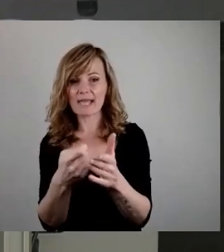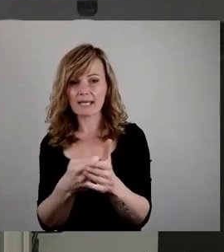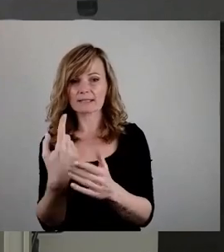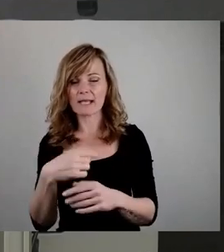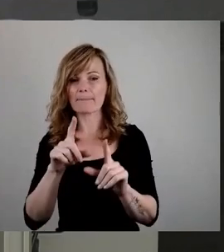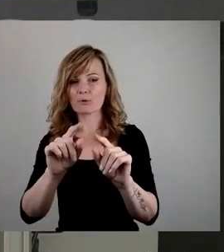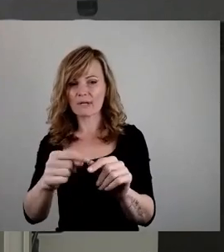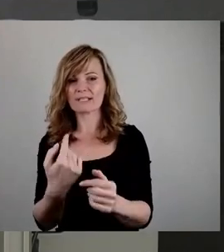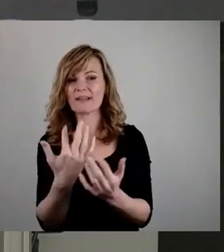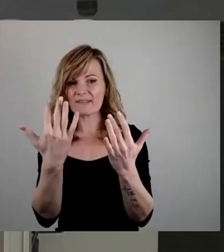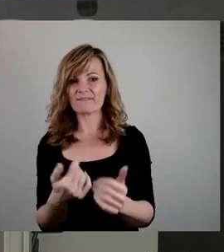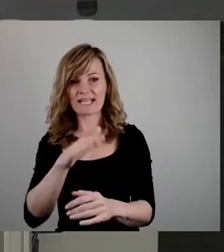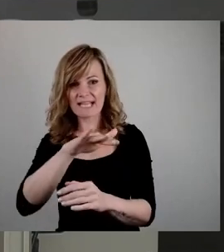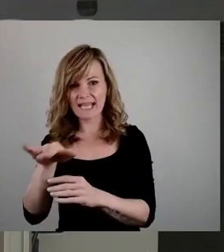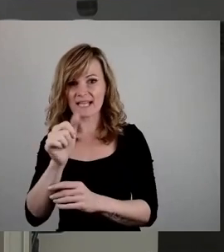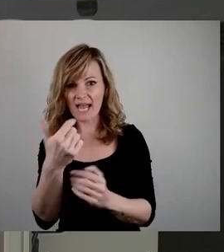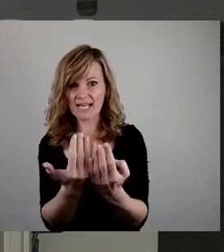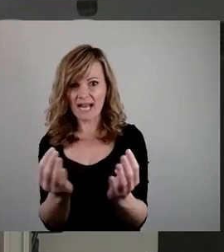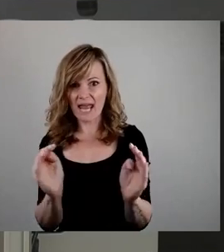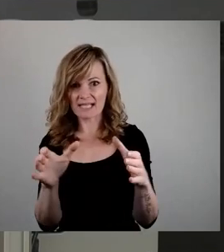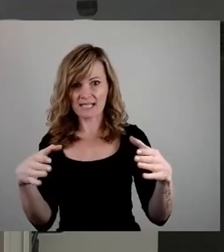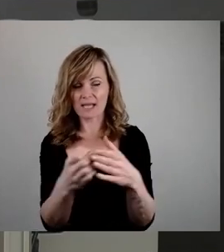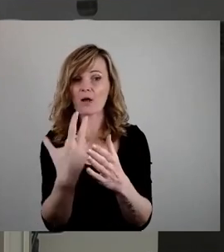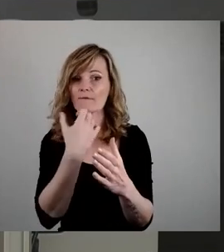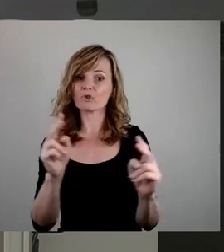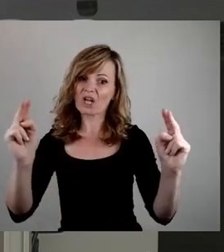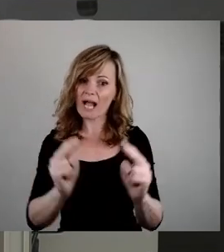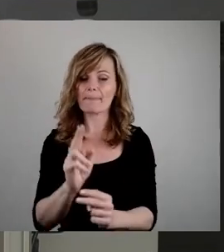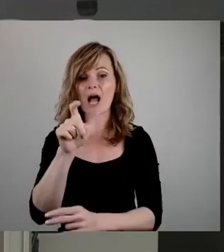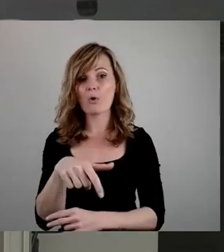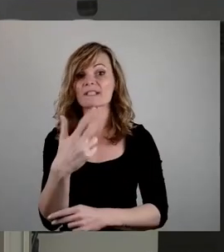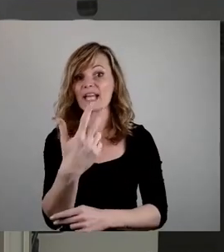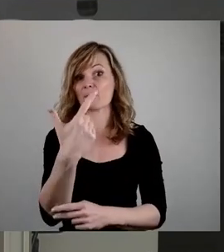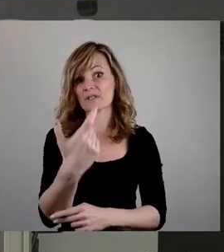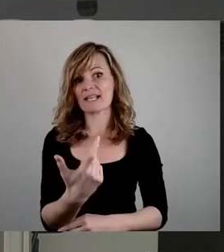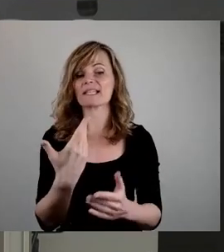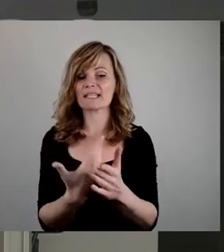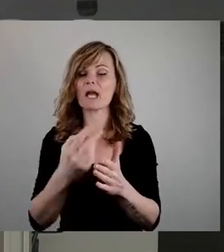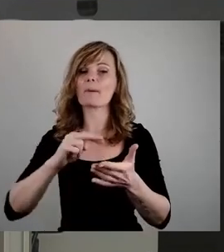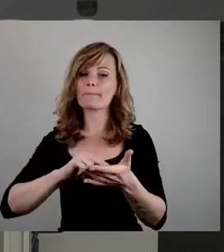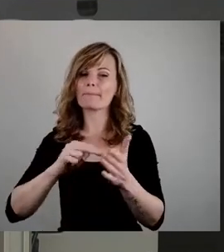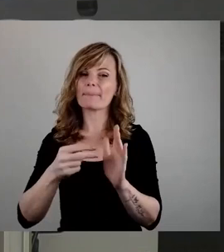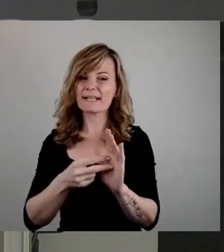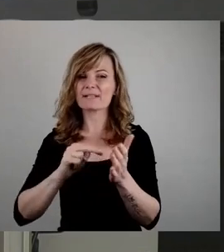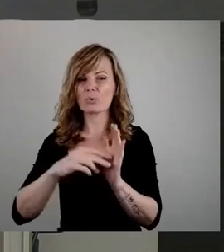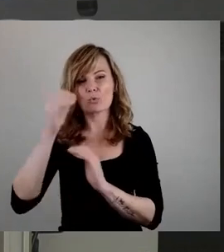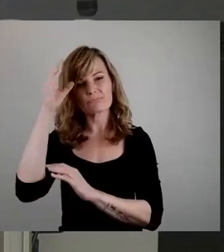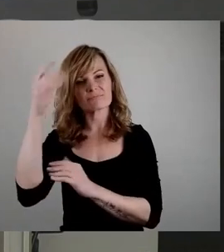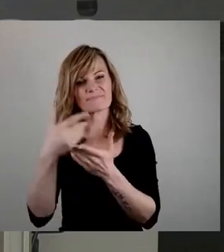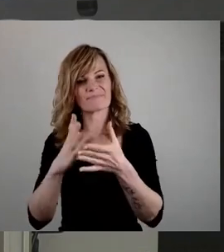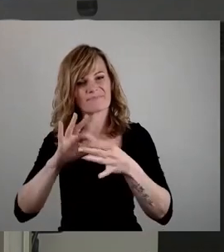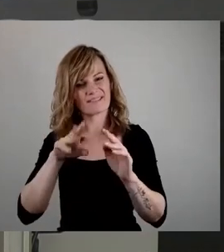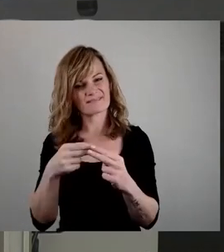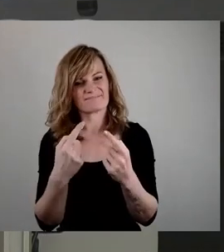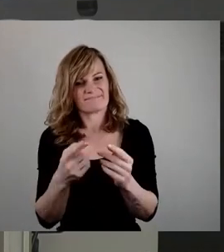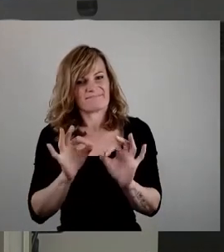Klasse unterrichtet werden, auf 23 absenken wollen. Ich glaube, das ist tatsächlich bildungspolitisch geboten, weil jeder, der sich ein bisschen mit Schule,